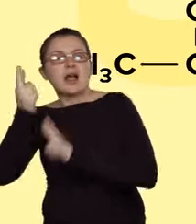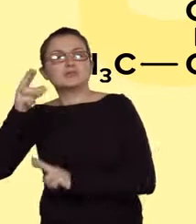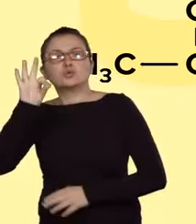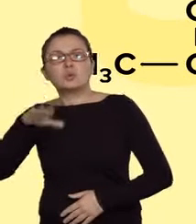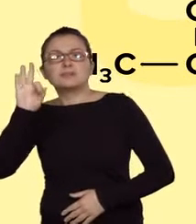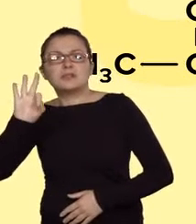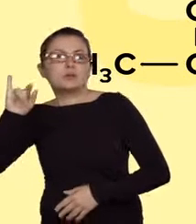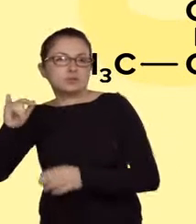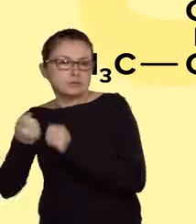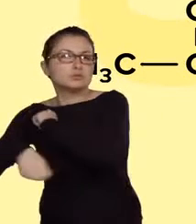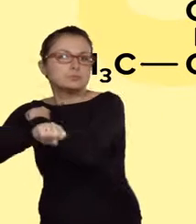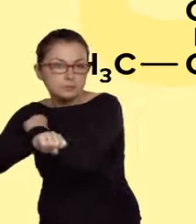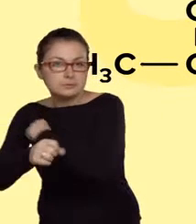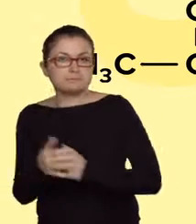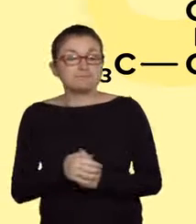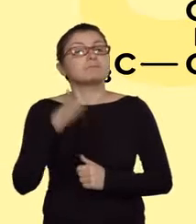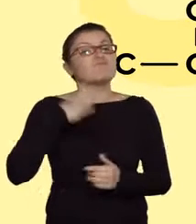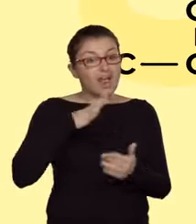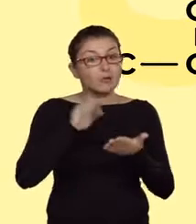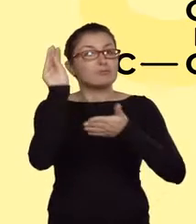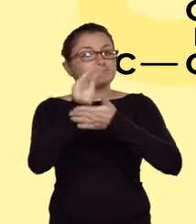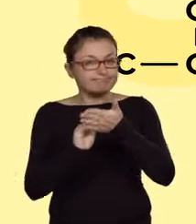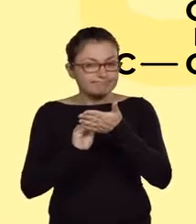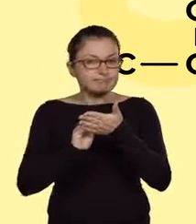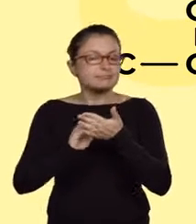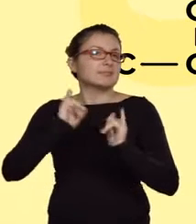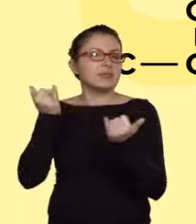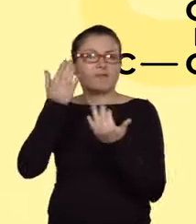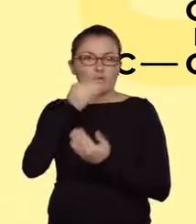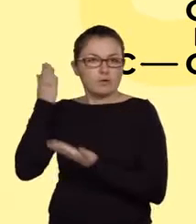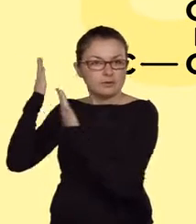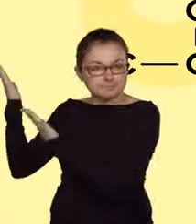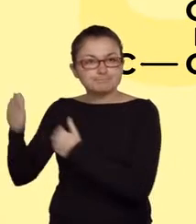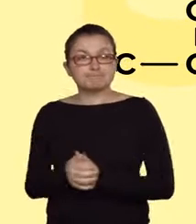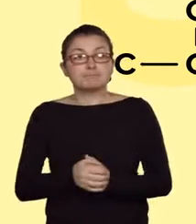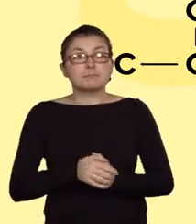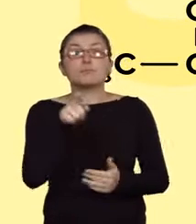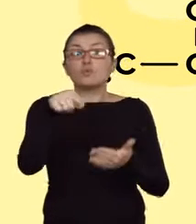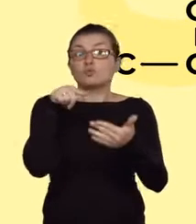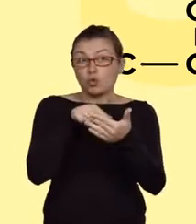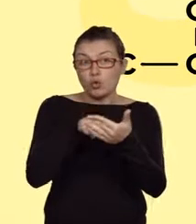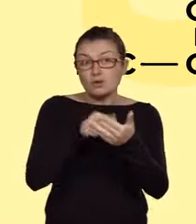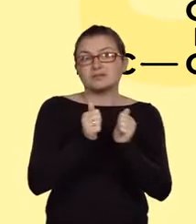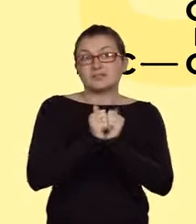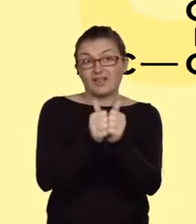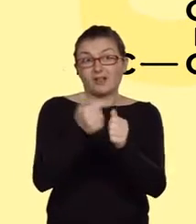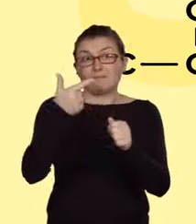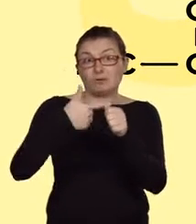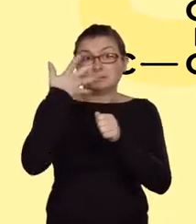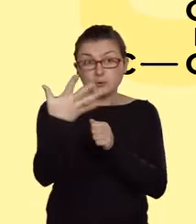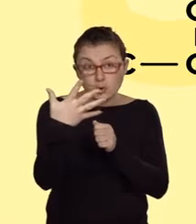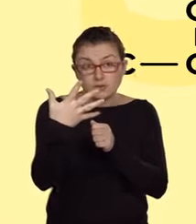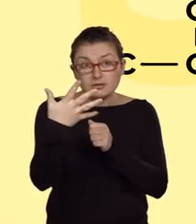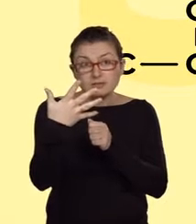Zresztą to właśnie jest celem zadania 25, a więc pierwszego związki, w której